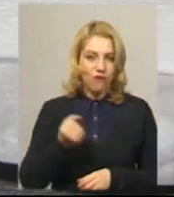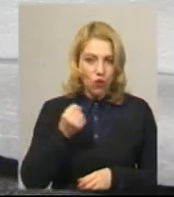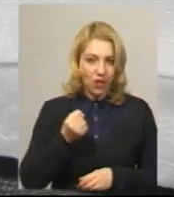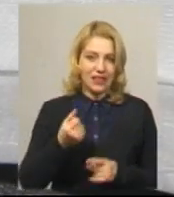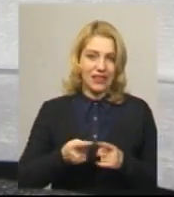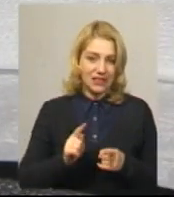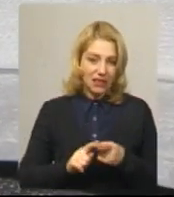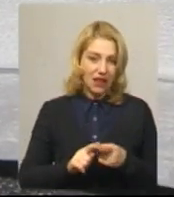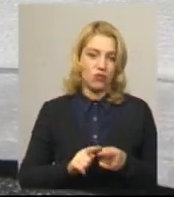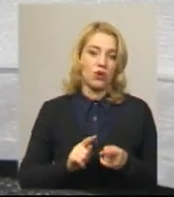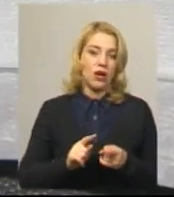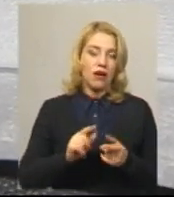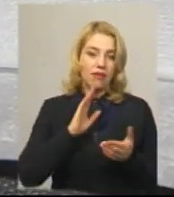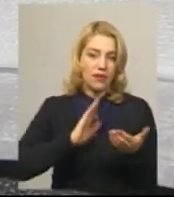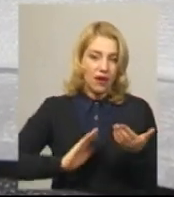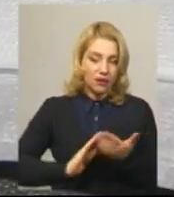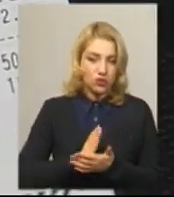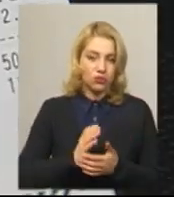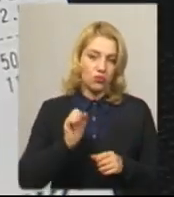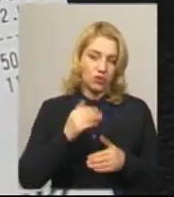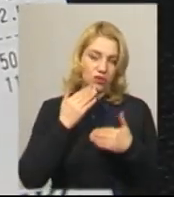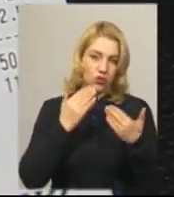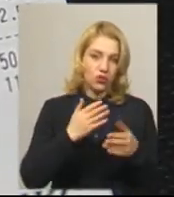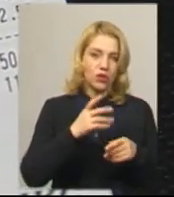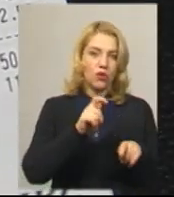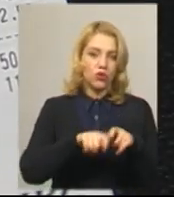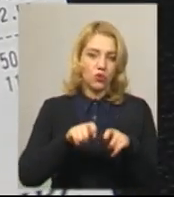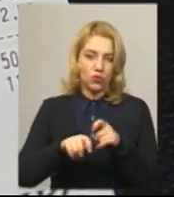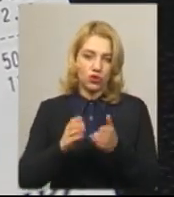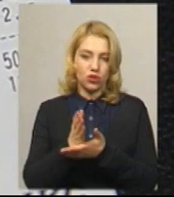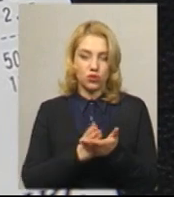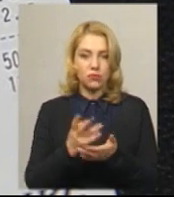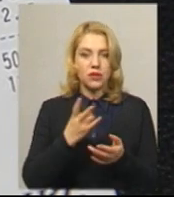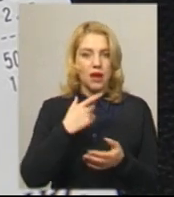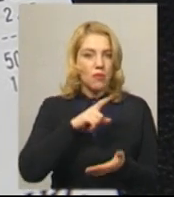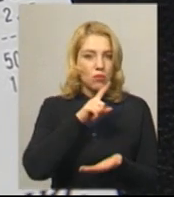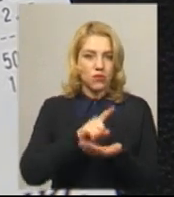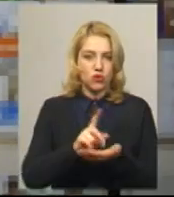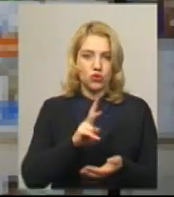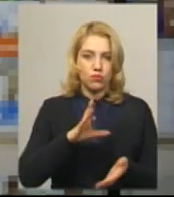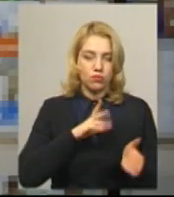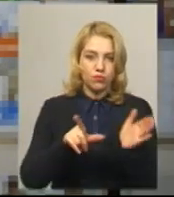звернутися у правоохороні та контролюючи у служби. З собою потрібно мати чек та товар, додає Ігор Мілінчук.